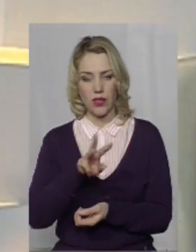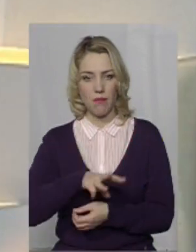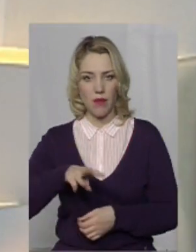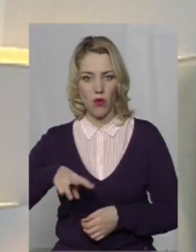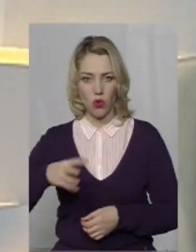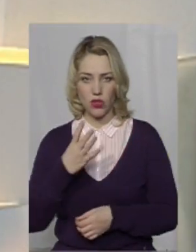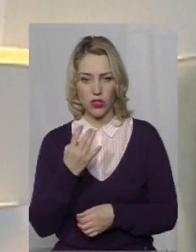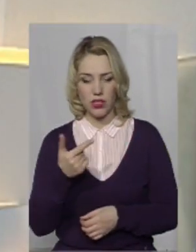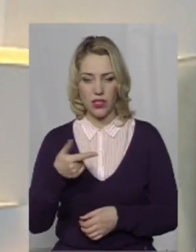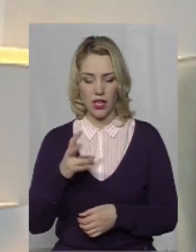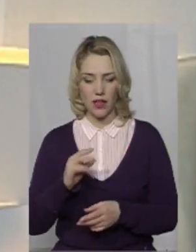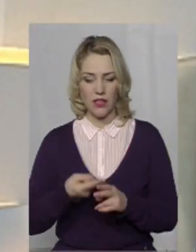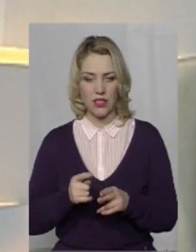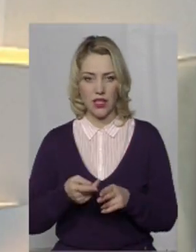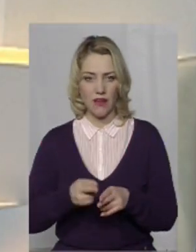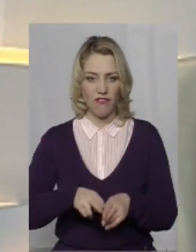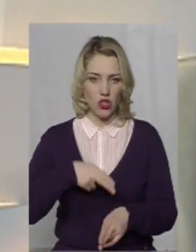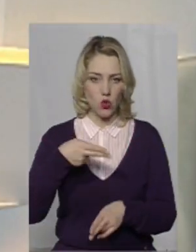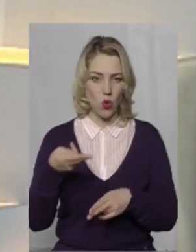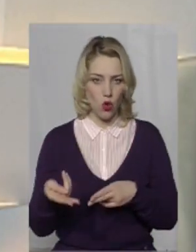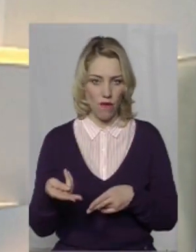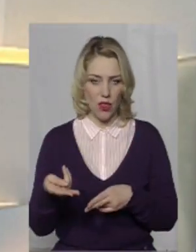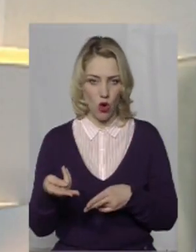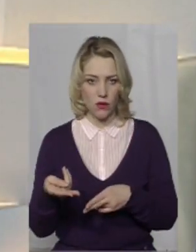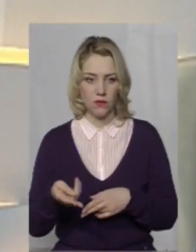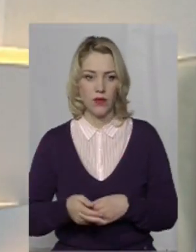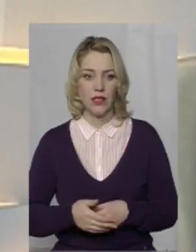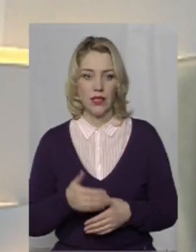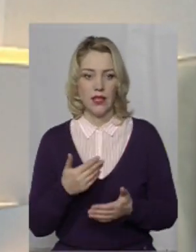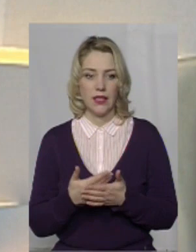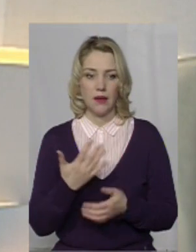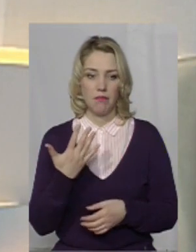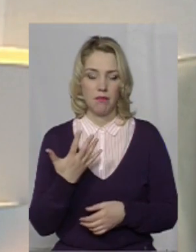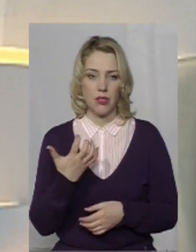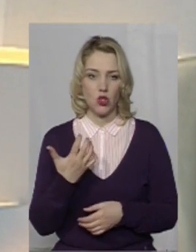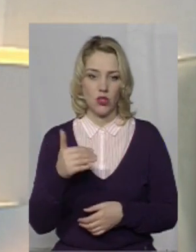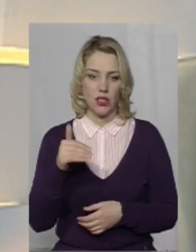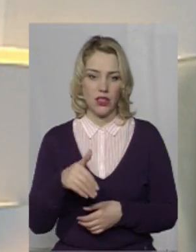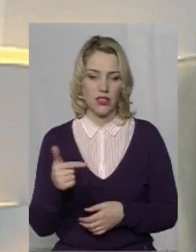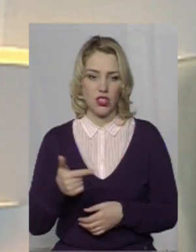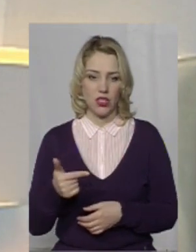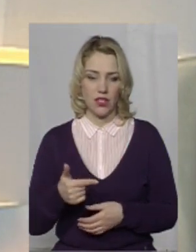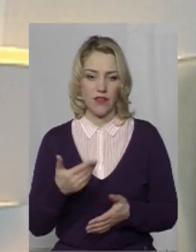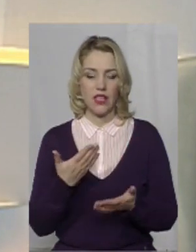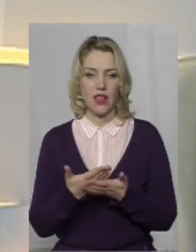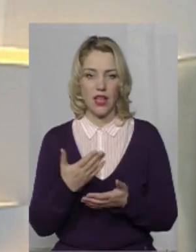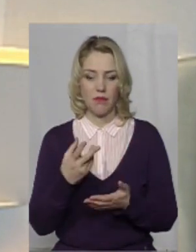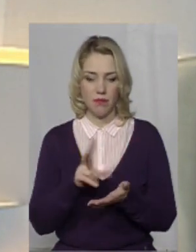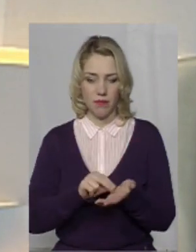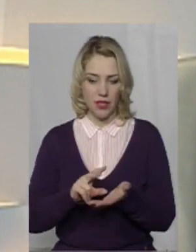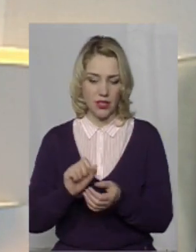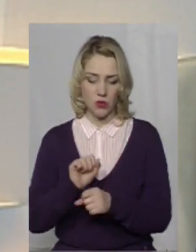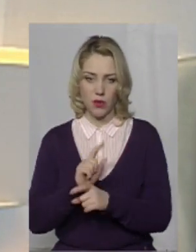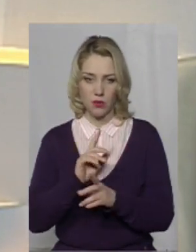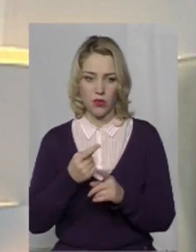400 гривень. З них відшкодовано близько 500 тисяч гривень. На прикладах зупинятися